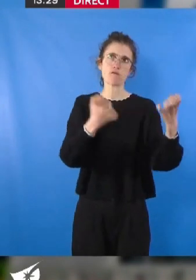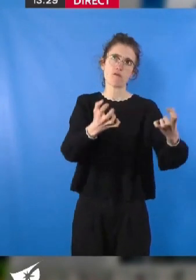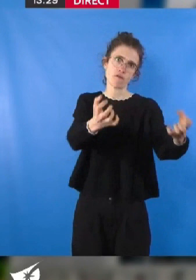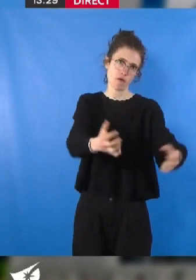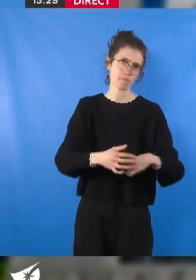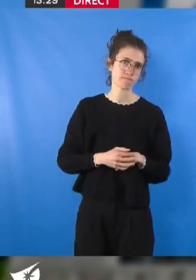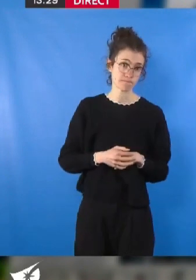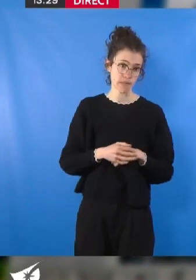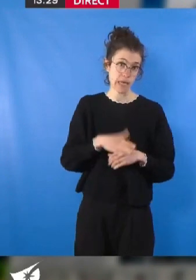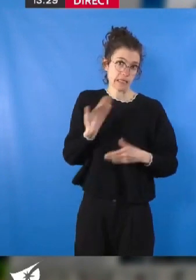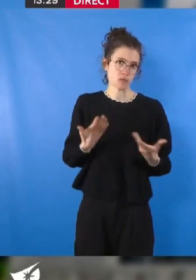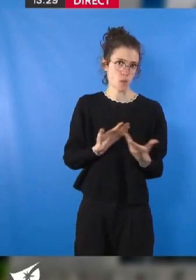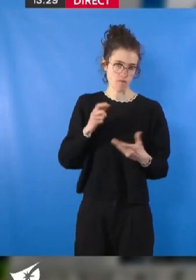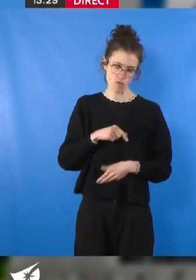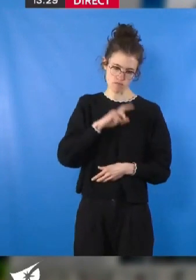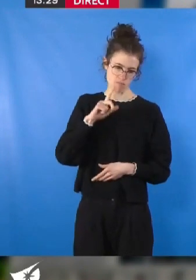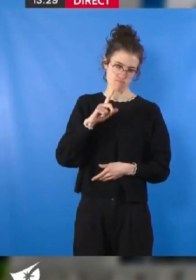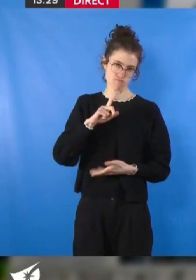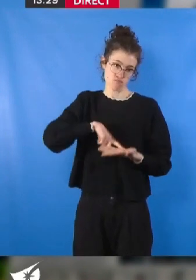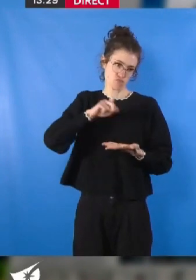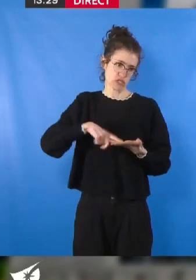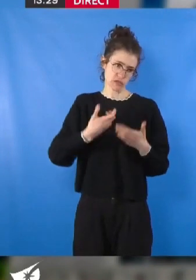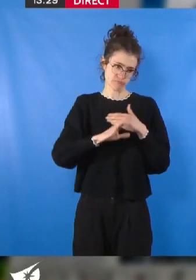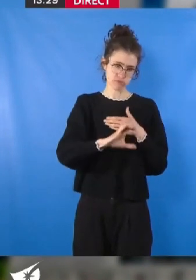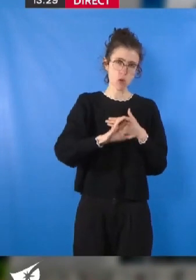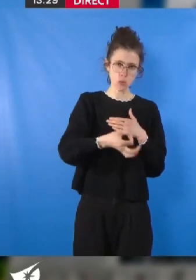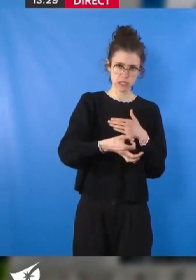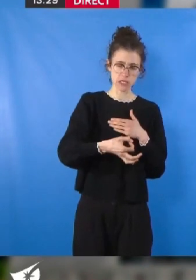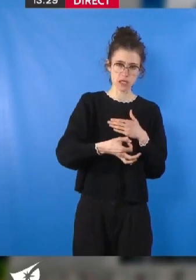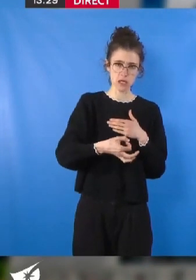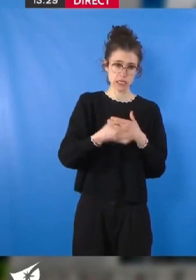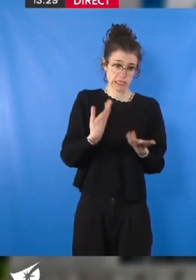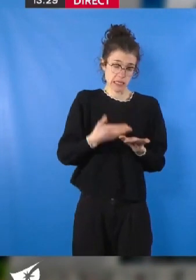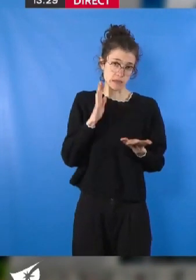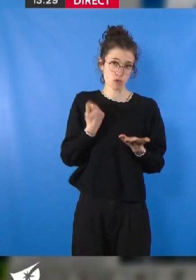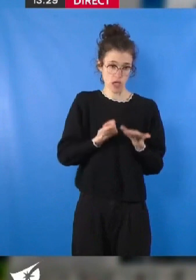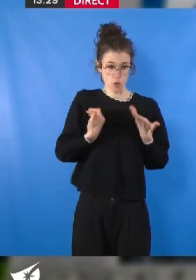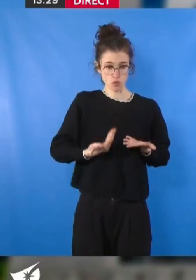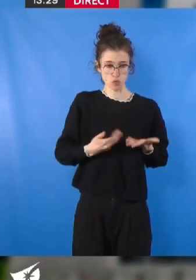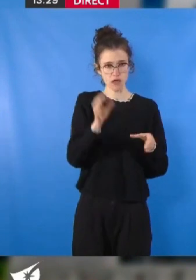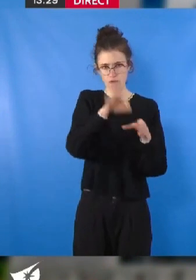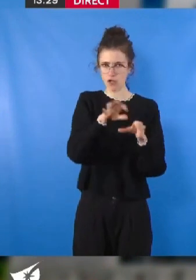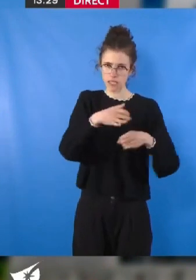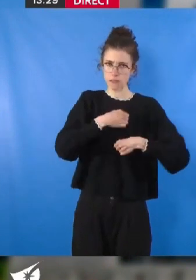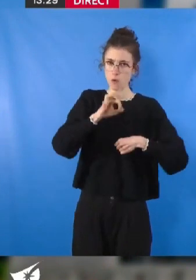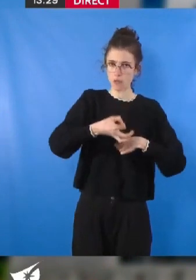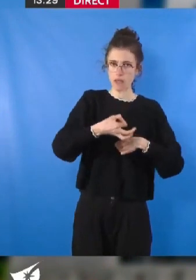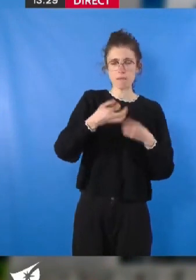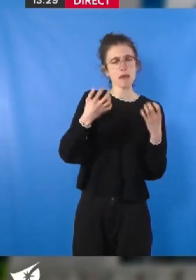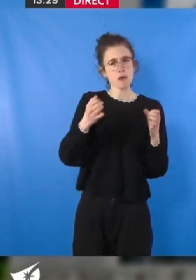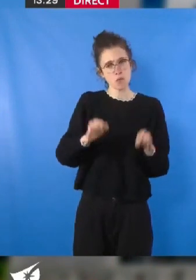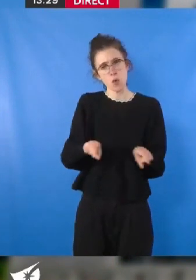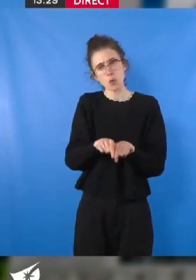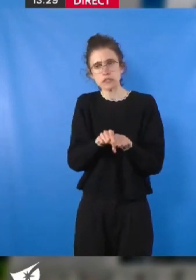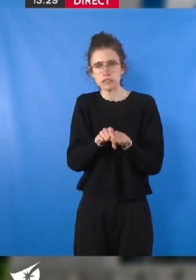c'est l'objet de cette délibération que nous voterons, mais nous pourrions aussi espérer un relèvement des seuils du versement ou l'accélération